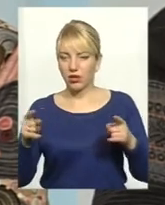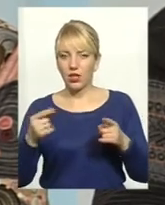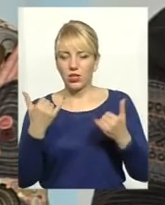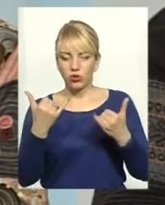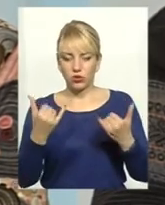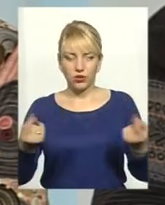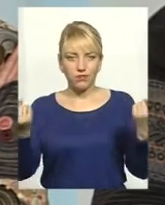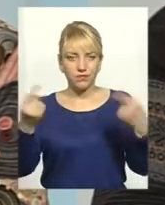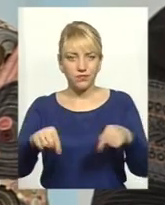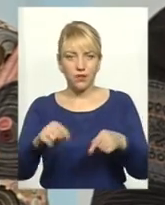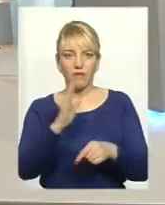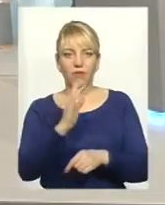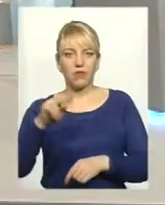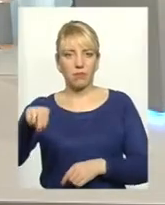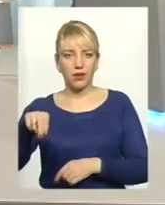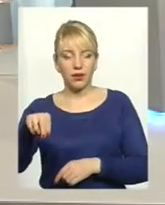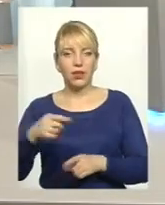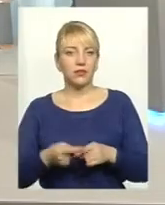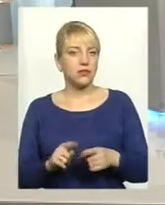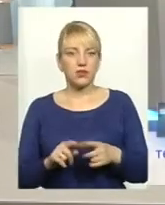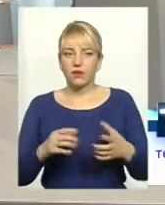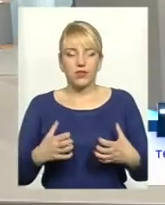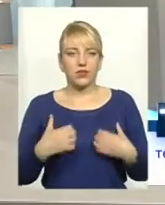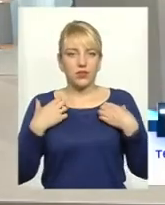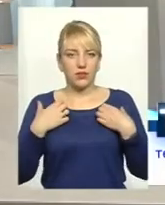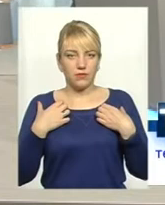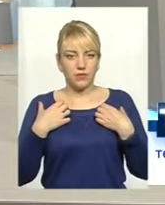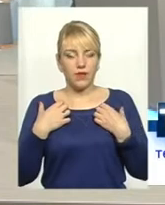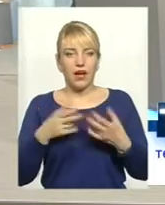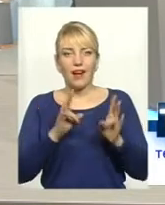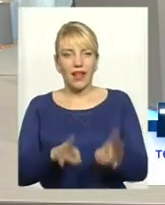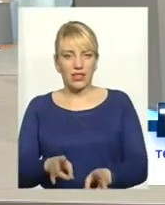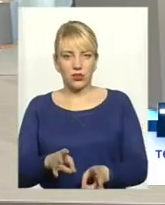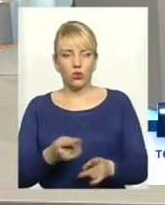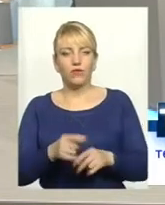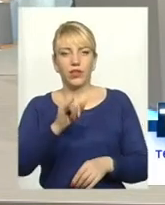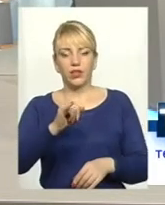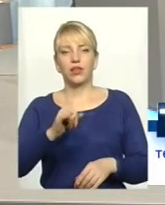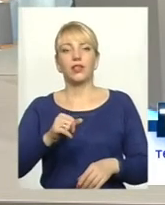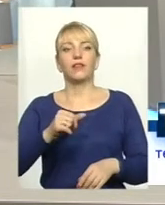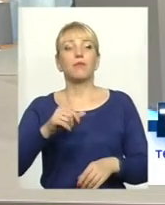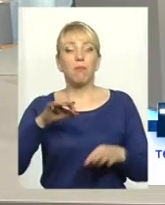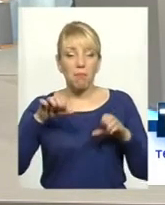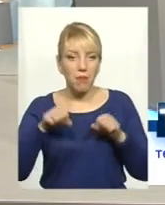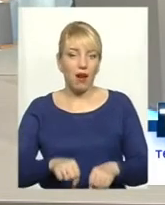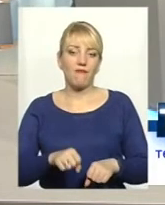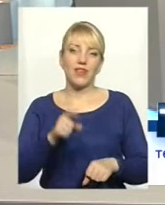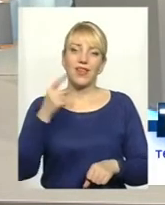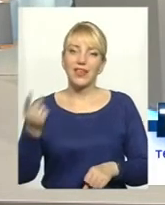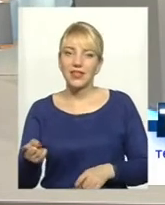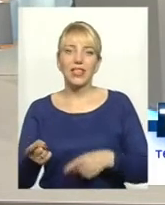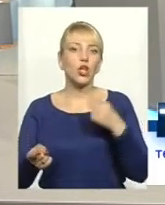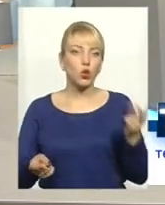поведіння в ВВП. Це взагалі катастрофічне. ми це всі кожен відчуваємо на своєму. Тому праві ті і другі. Але,